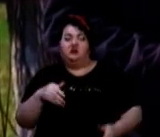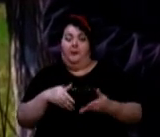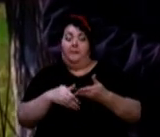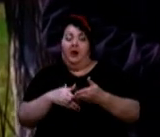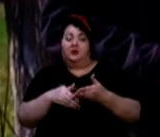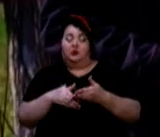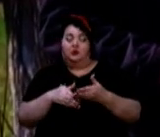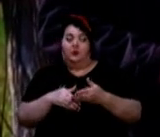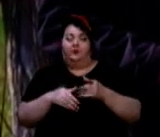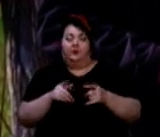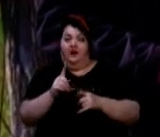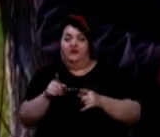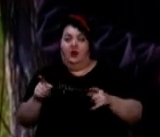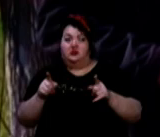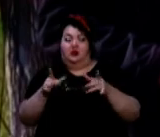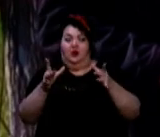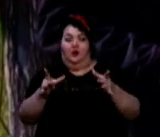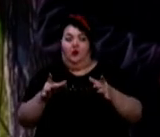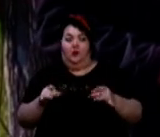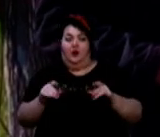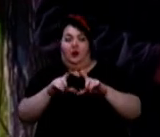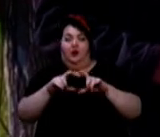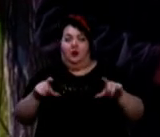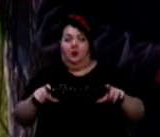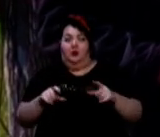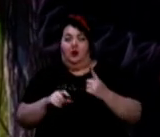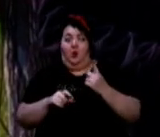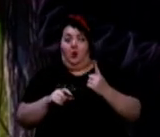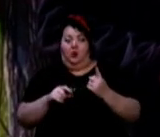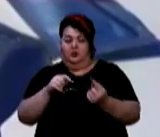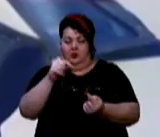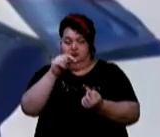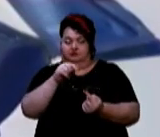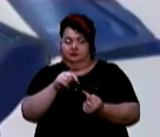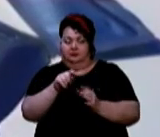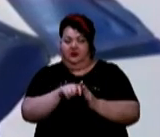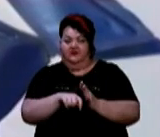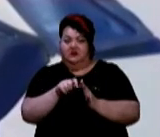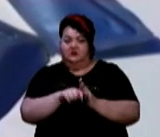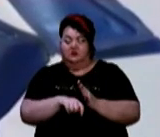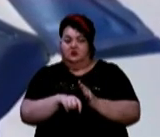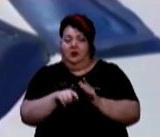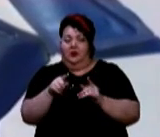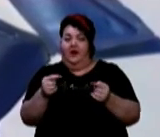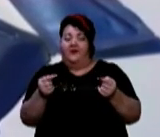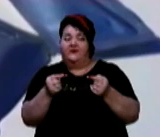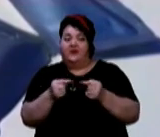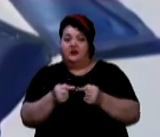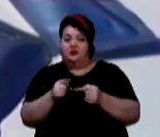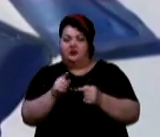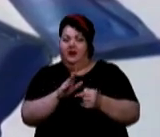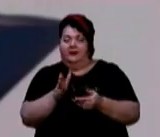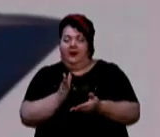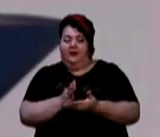От в кожній оцій упаковці це одне визначення. Визначення цього тесту не є